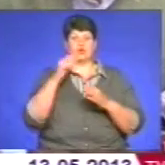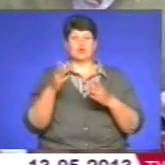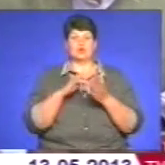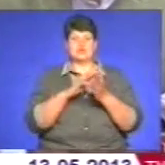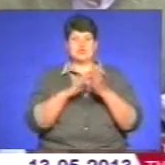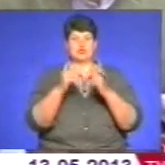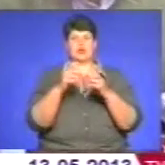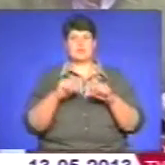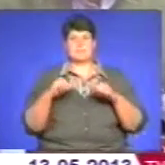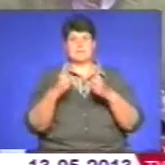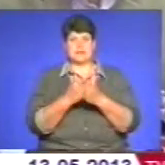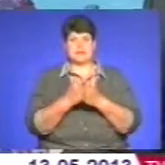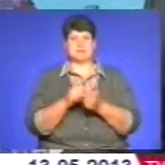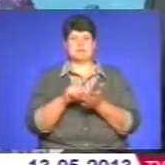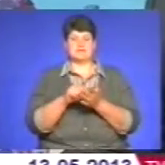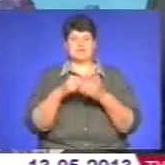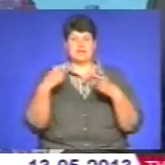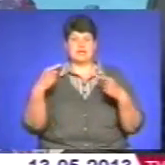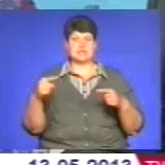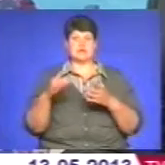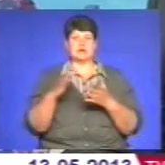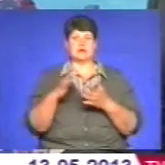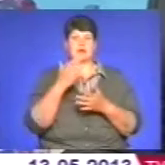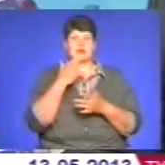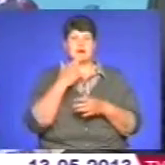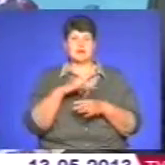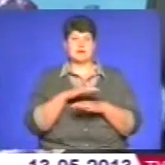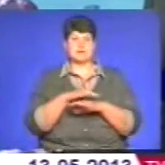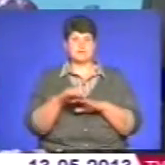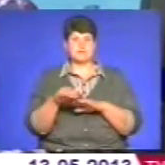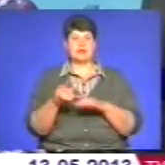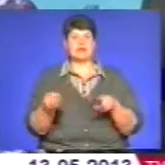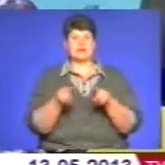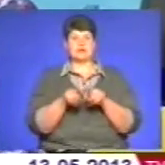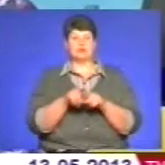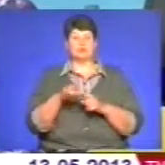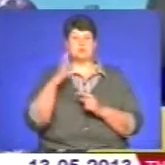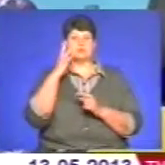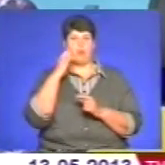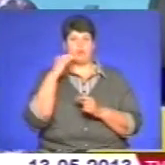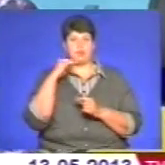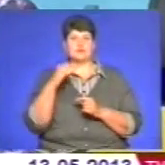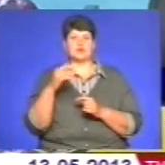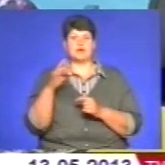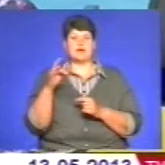представники інших країн. Крім того, в нас буде делегація з Придністровської Молдавської Республіки,